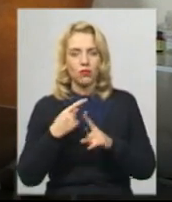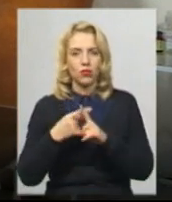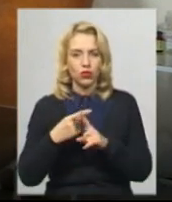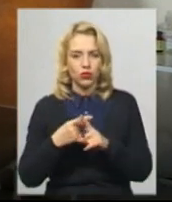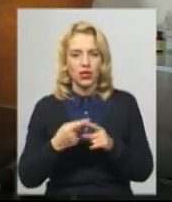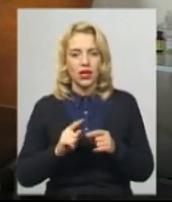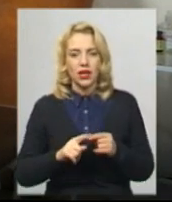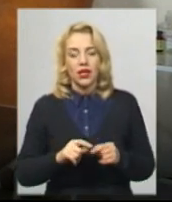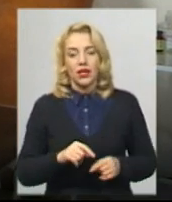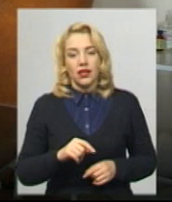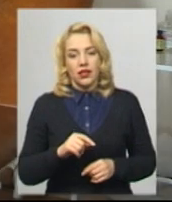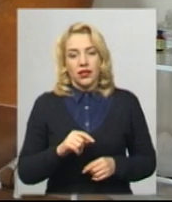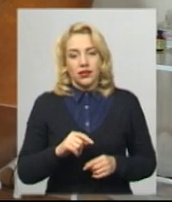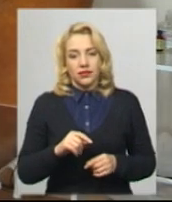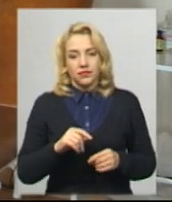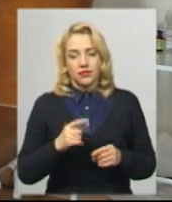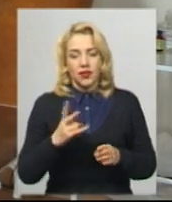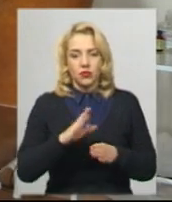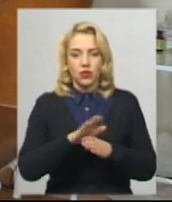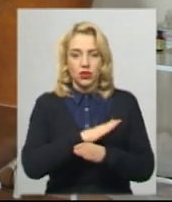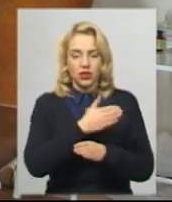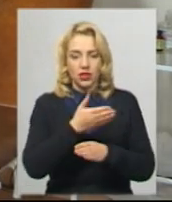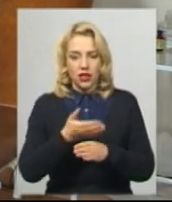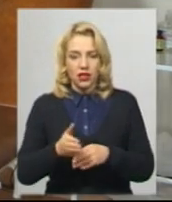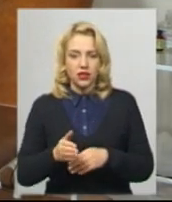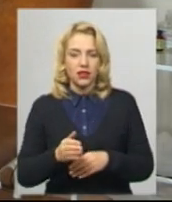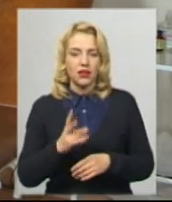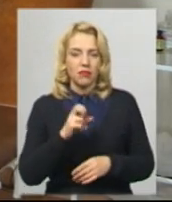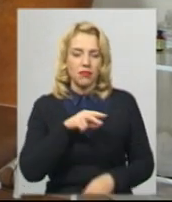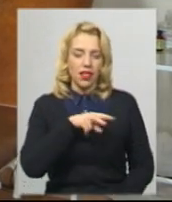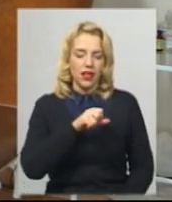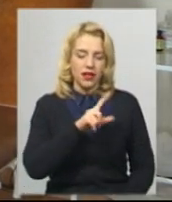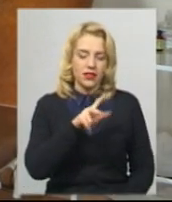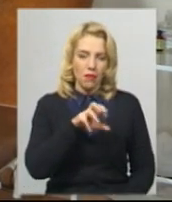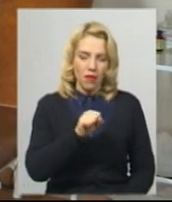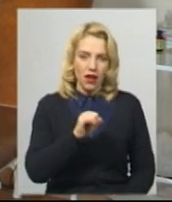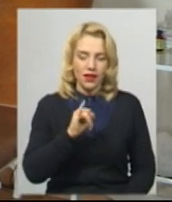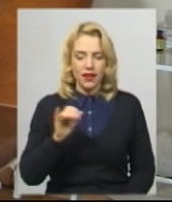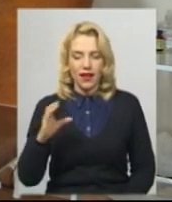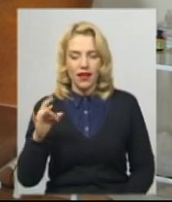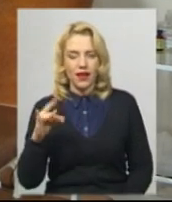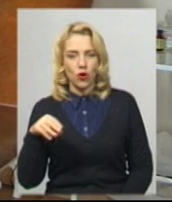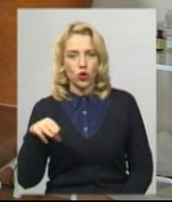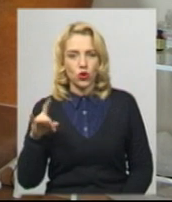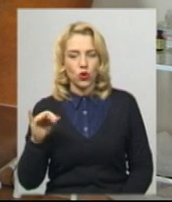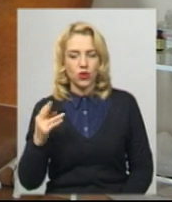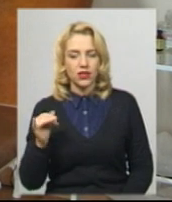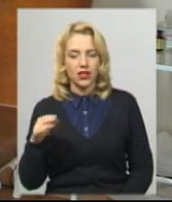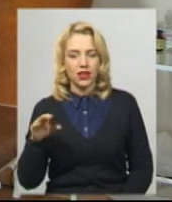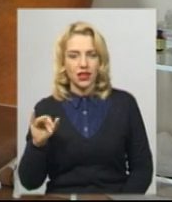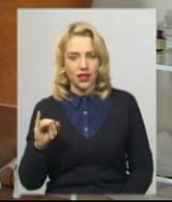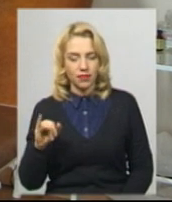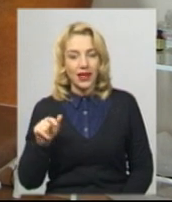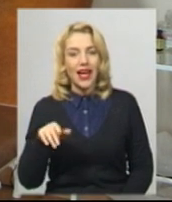первинного фракціонування, розділяється на плазму та еретроцити. Еретроцити можуть